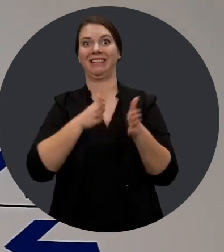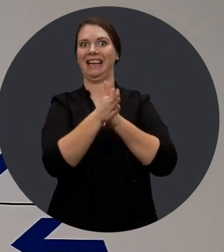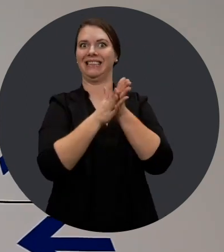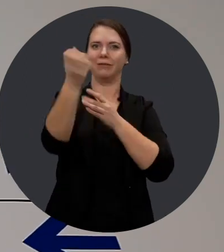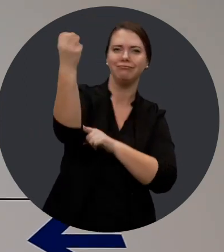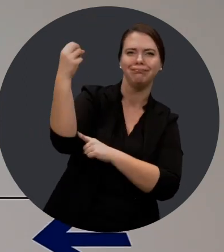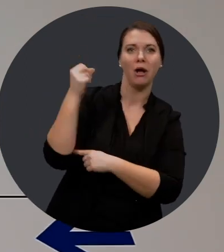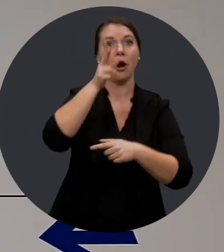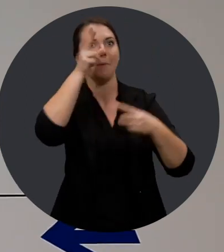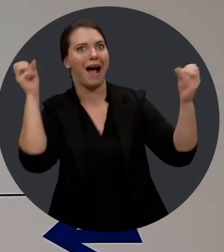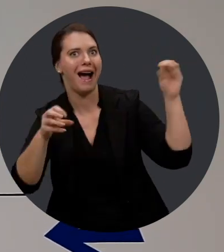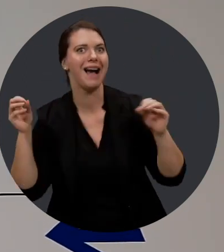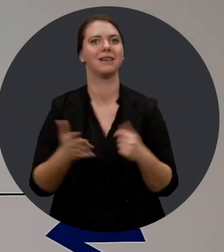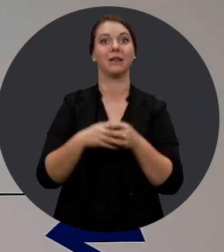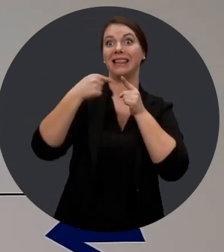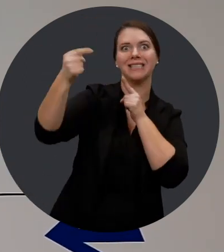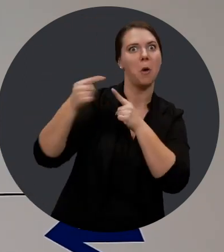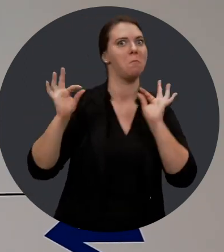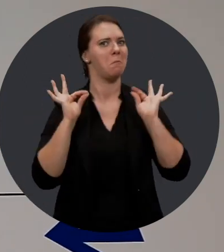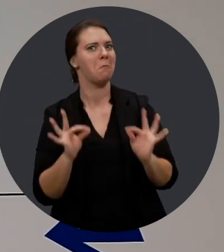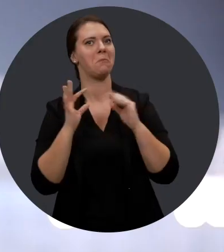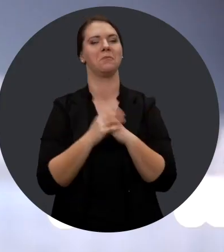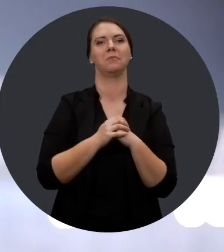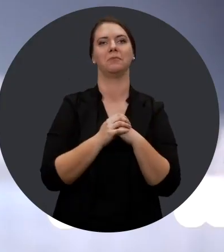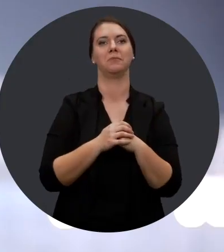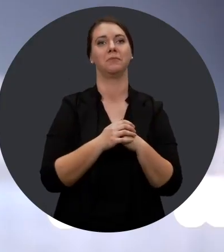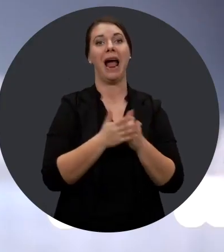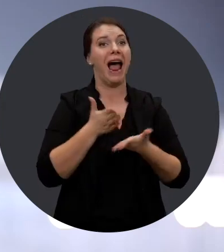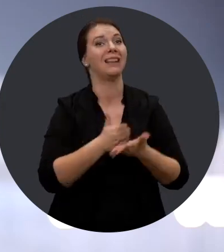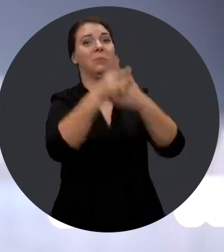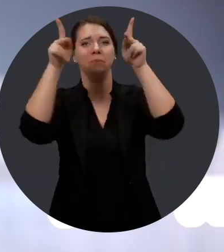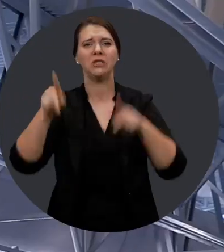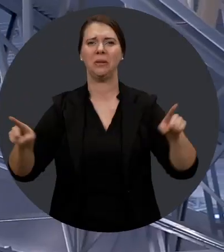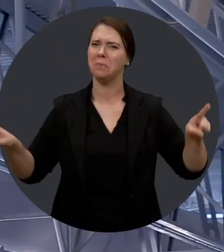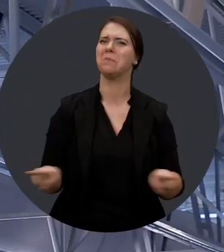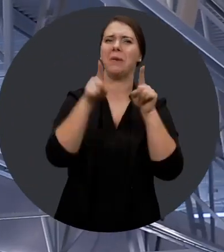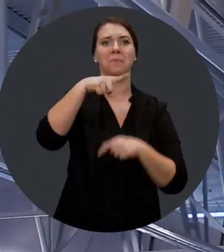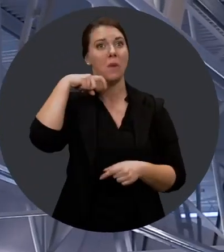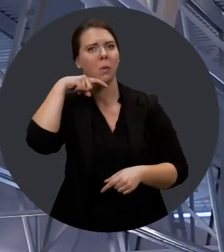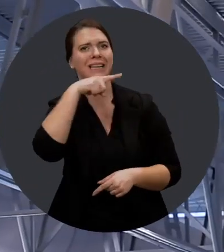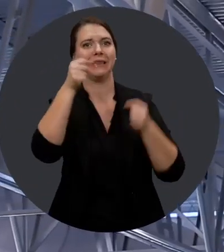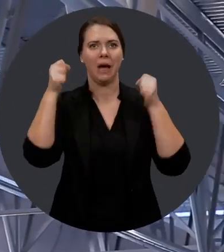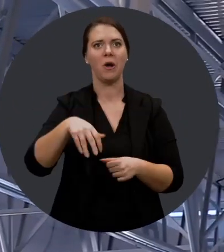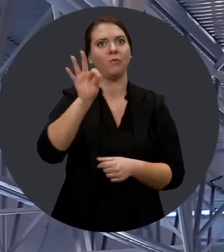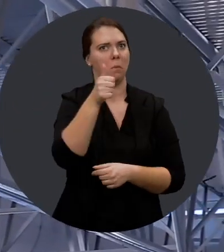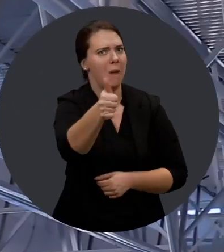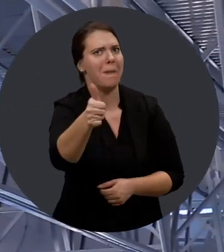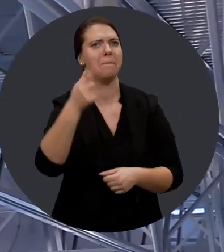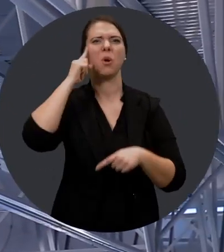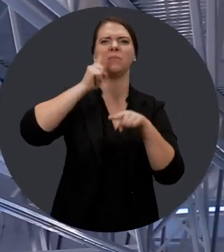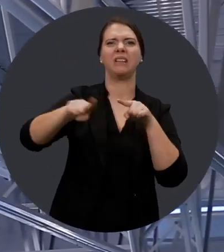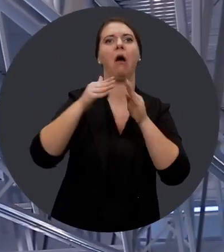signalisation ici est très intéressante. Belle luminosité, des beaux contrastes, donc ça permet à la personne, même si elle a des difficultés, de pouvoir se retrouver